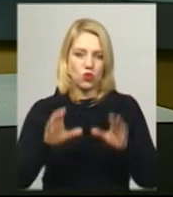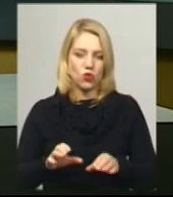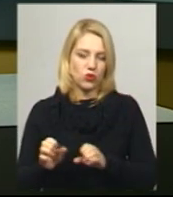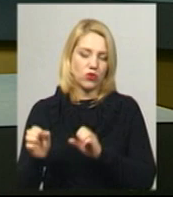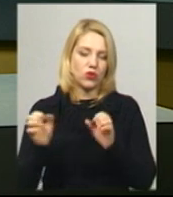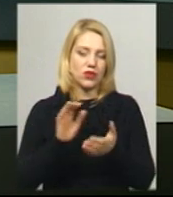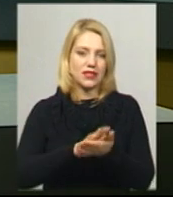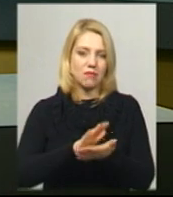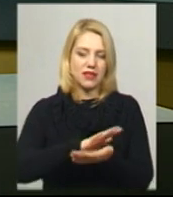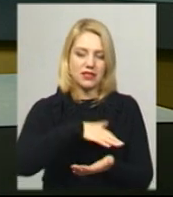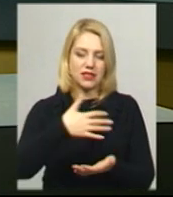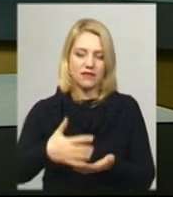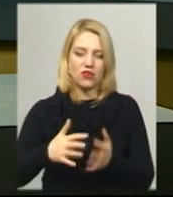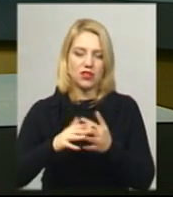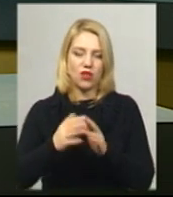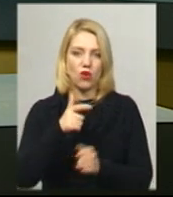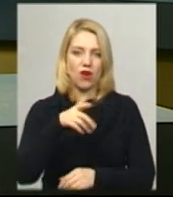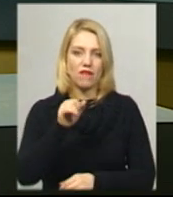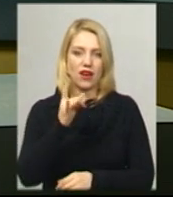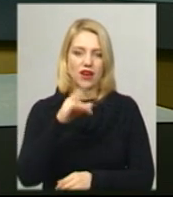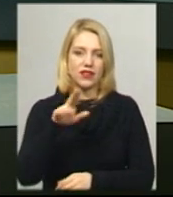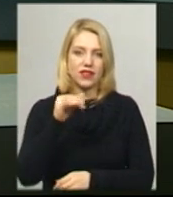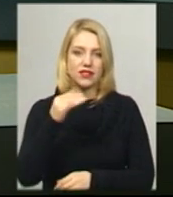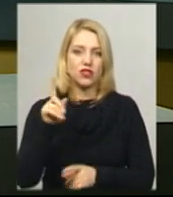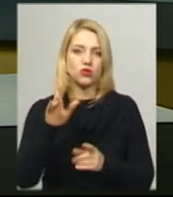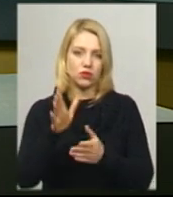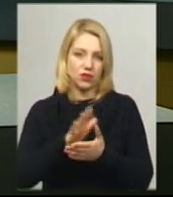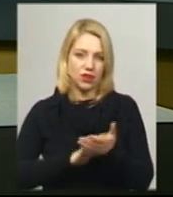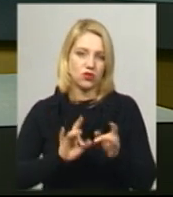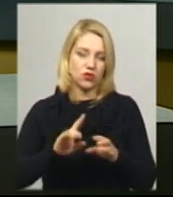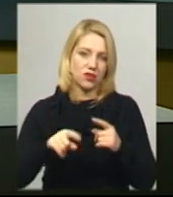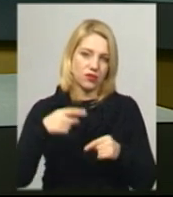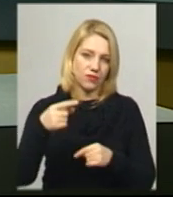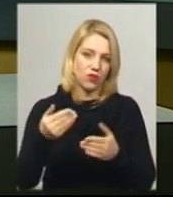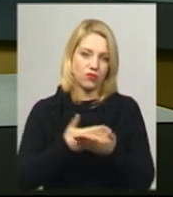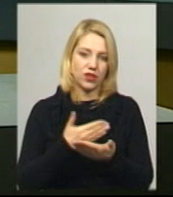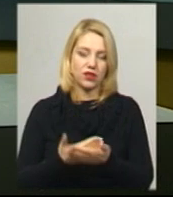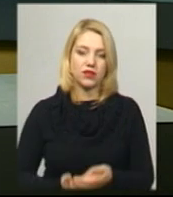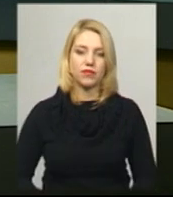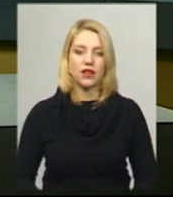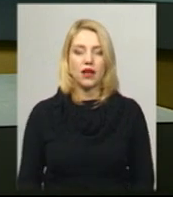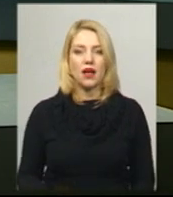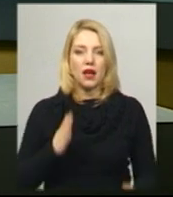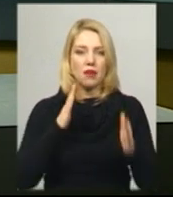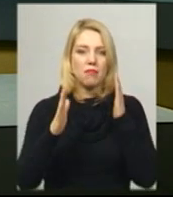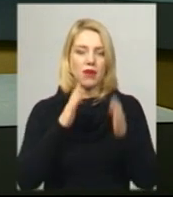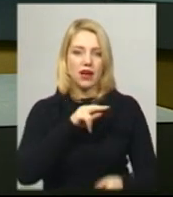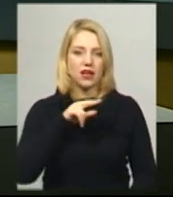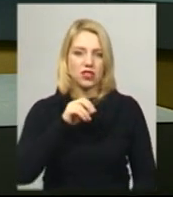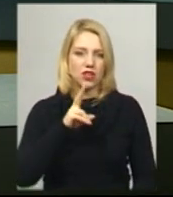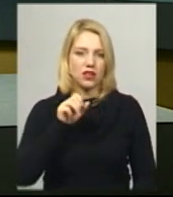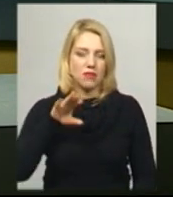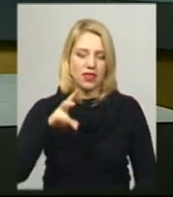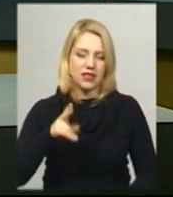Гвардійське. Що робитимуть далі, розповість Неля Шпулак у наступному випуску новин. У парку імені Михайла Чекмана